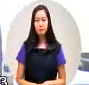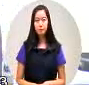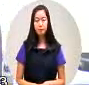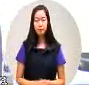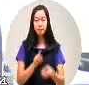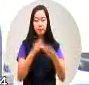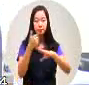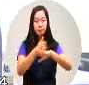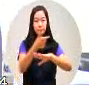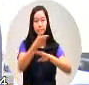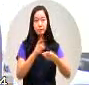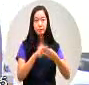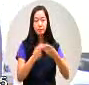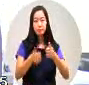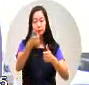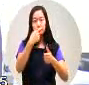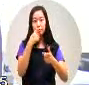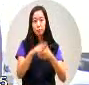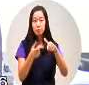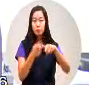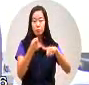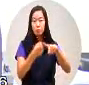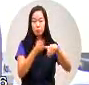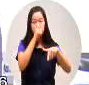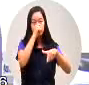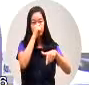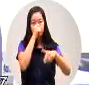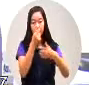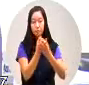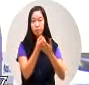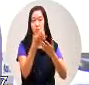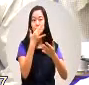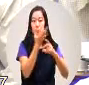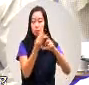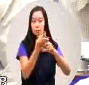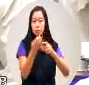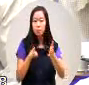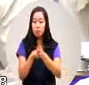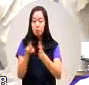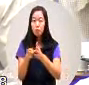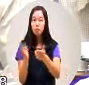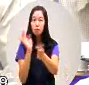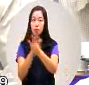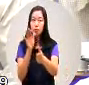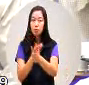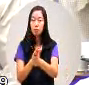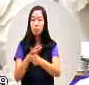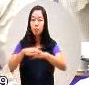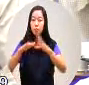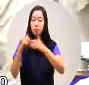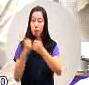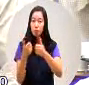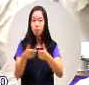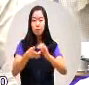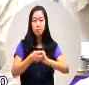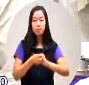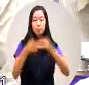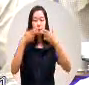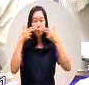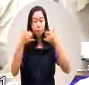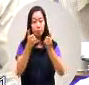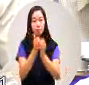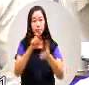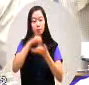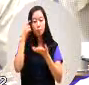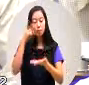主席还有议员我们公益彩金基本上并不是直接补助给协会都必须要由像原民会来跟我们进